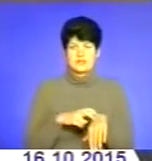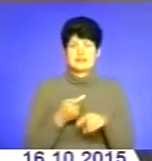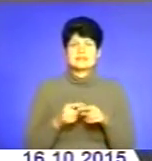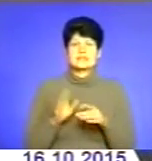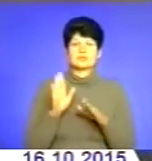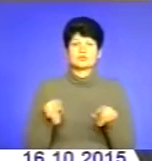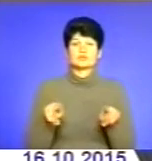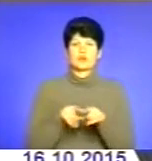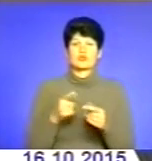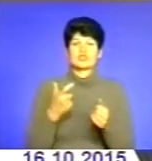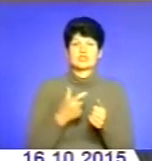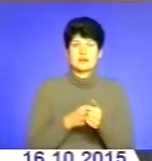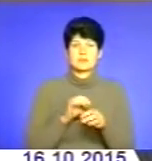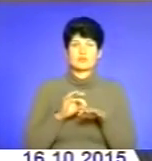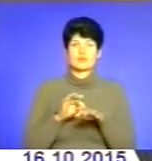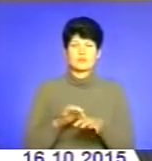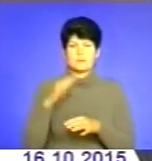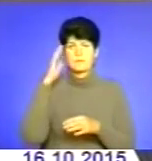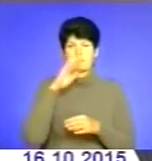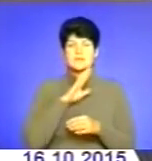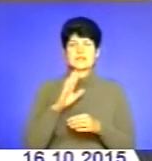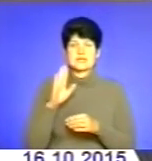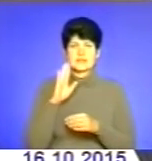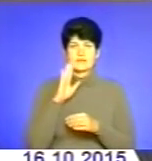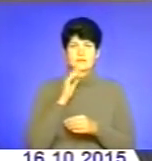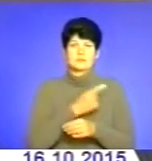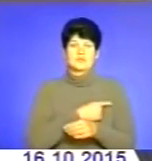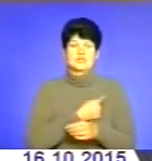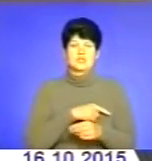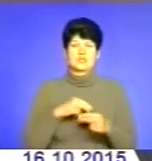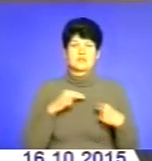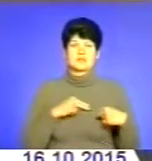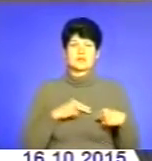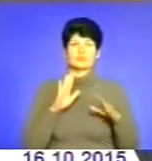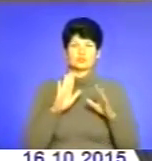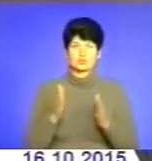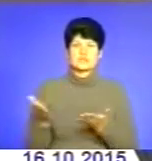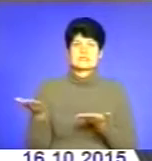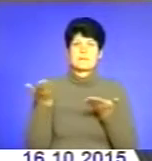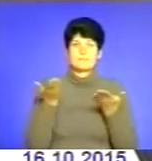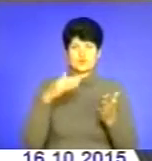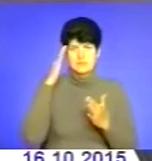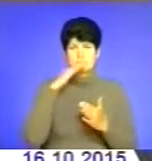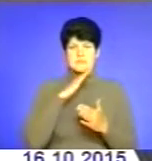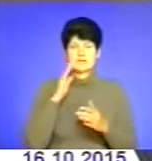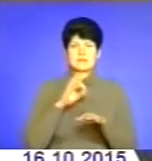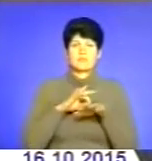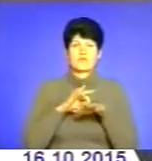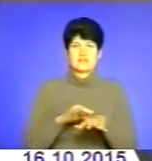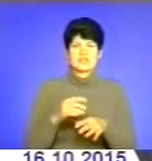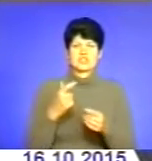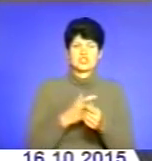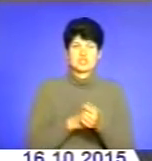щеплення проводиться, батьків, медичні працівники будуть запрошувати батьків на проведення щеплення.